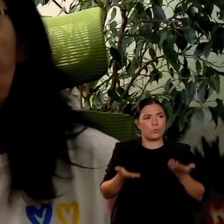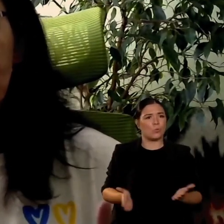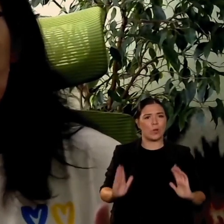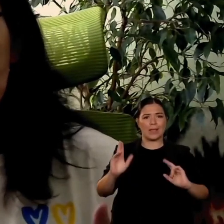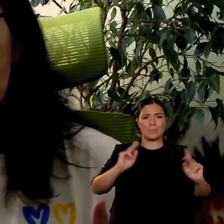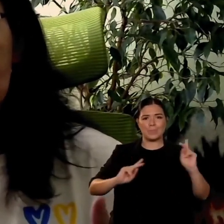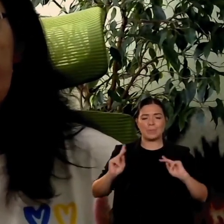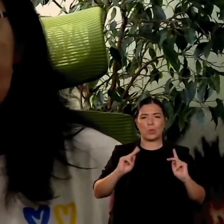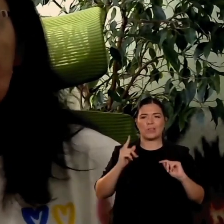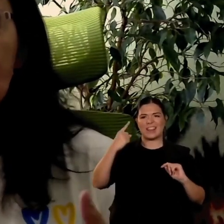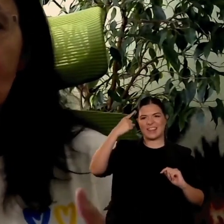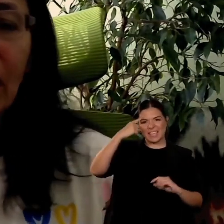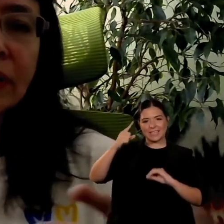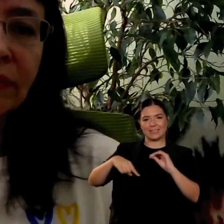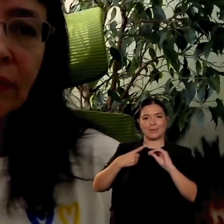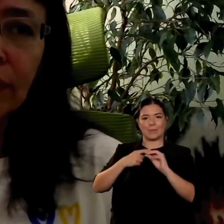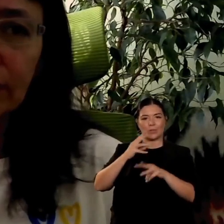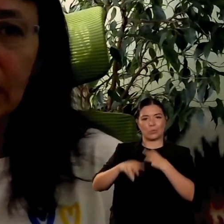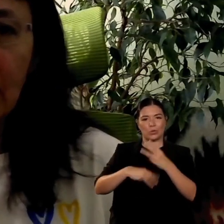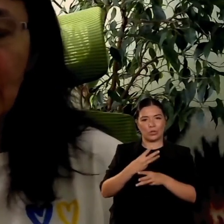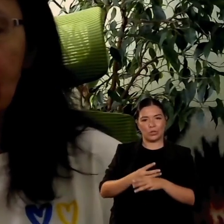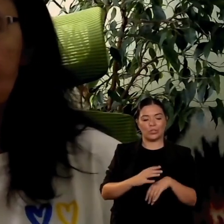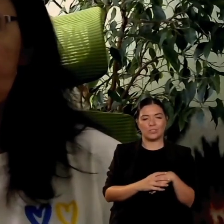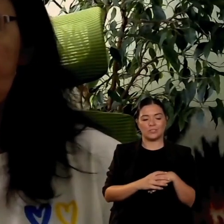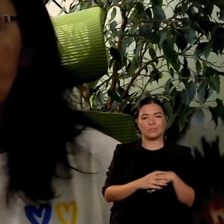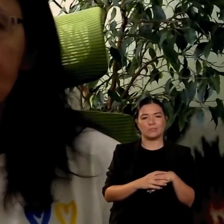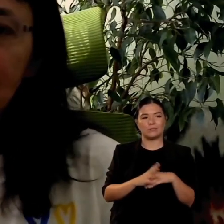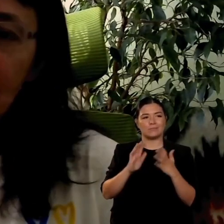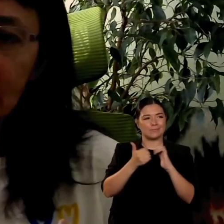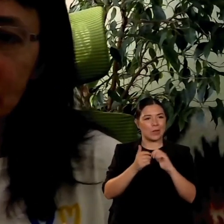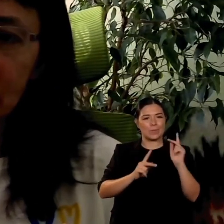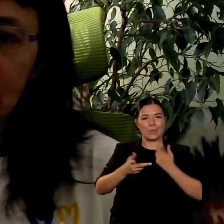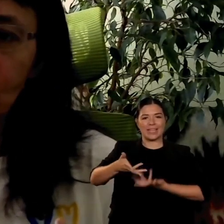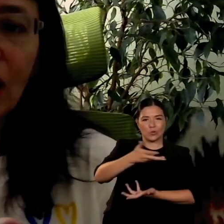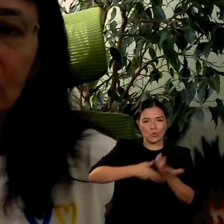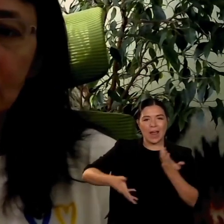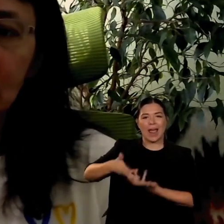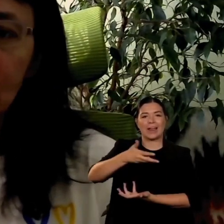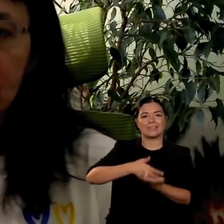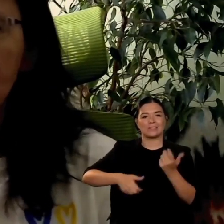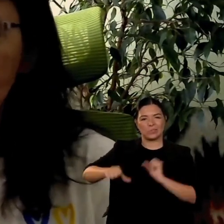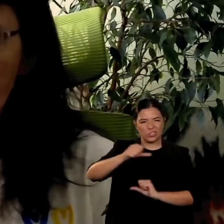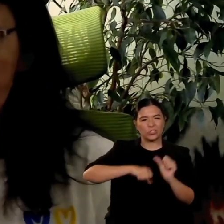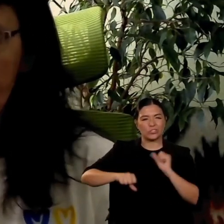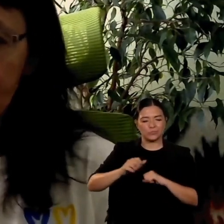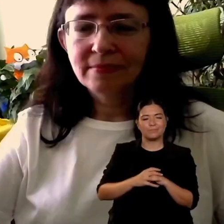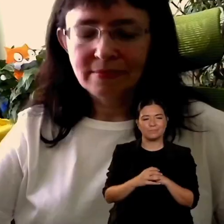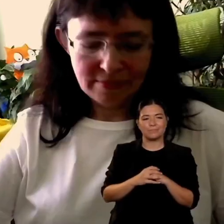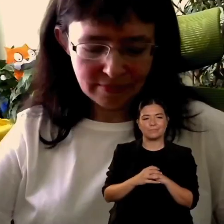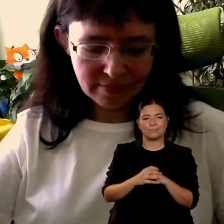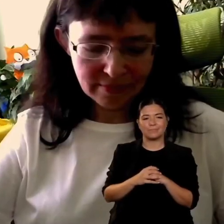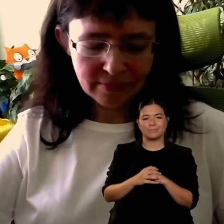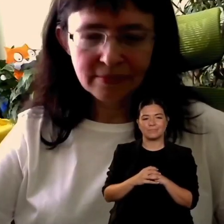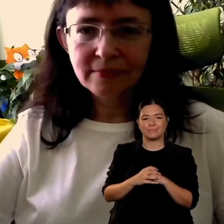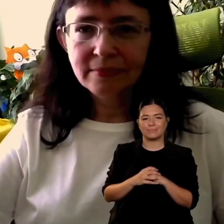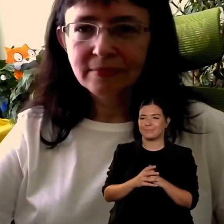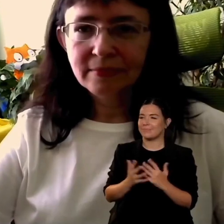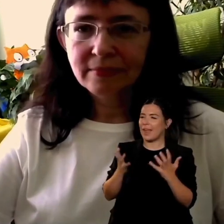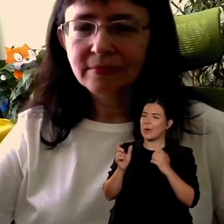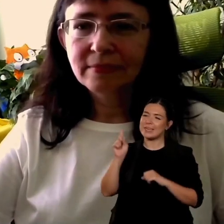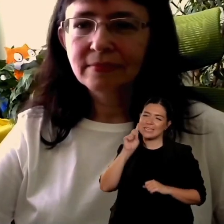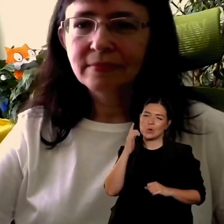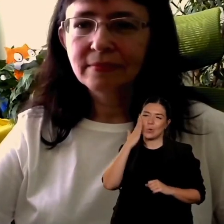ascoltare perché credi che è così importante questo progetto nell'attualità l'amabilità è